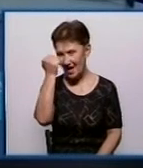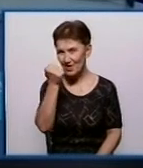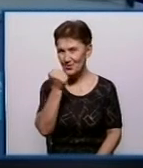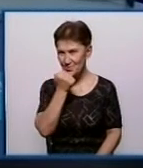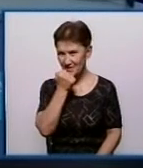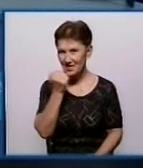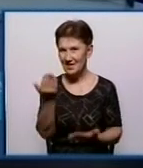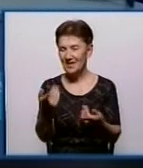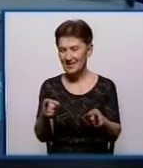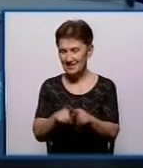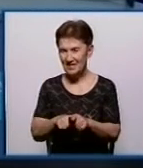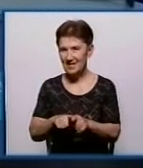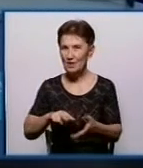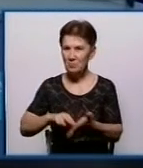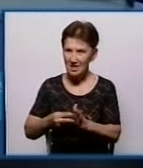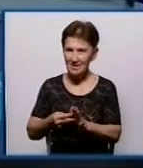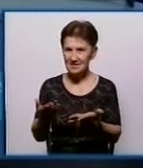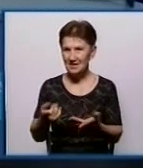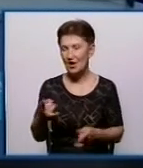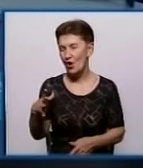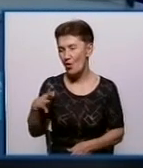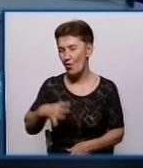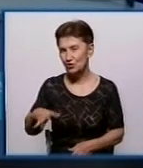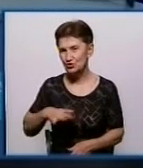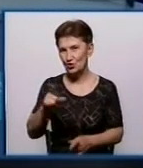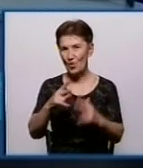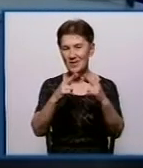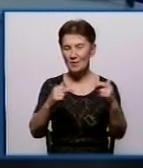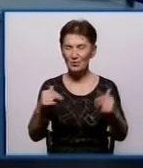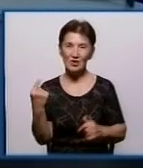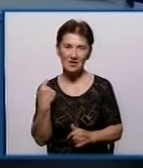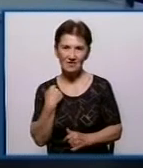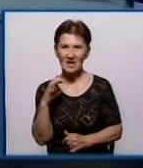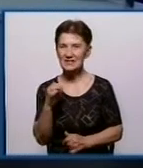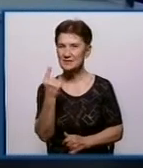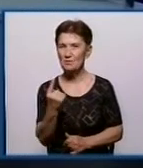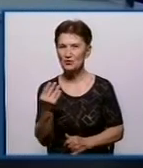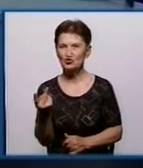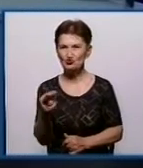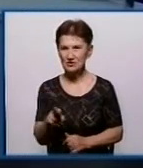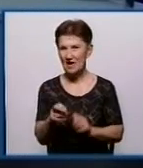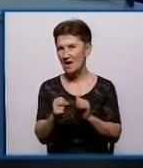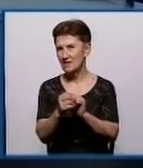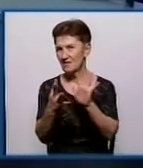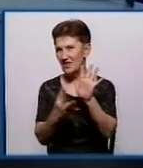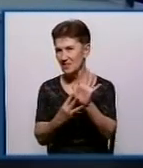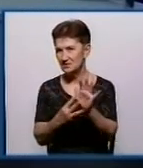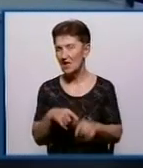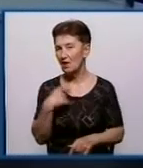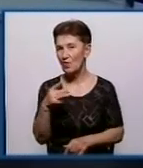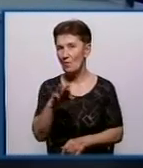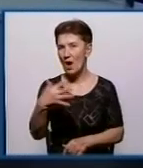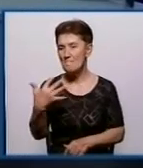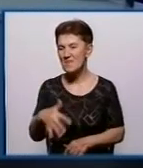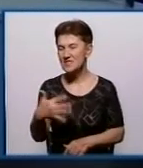були і такі плани очікуємо від Дніпро-Кіровоград вже з 1 січня 2019 року. Нагадуємо, йде про 50